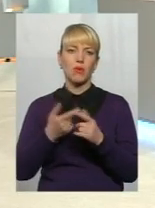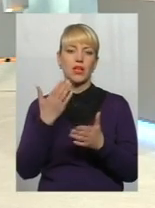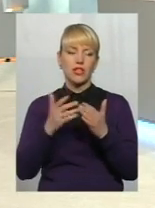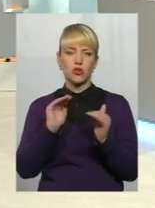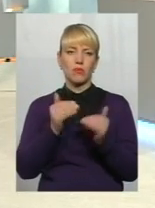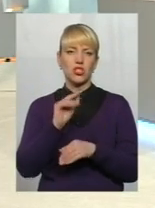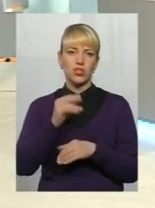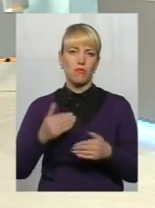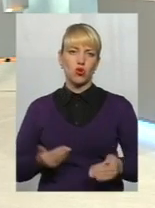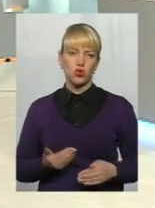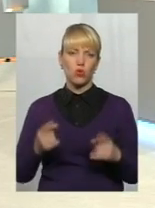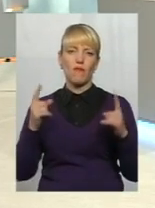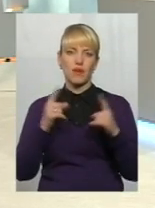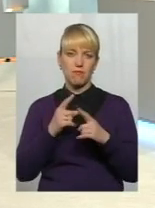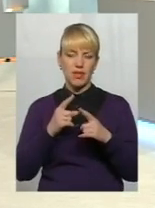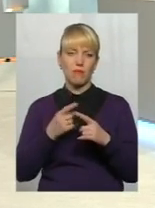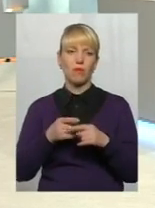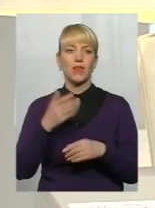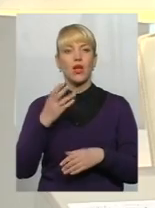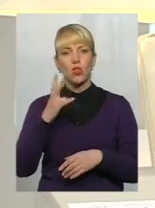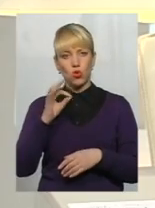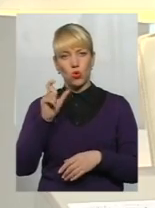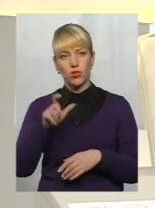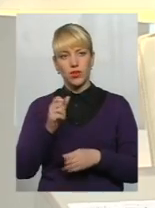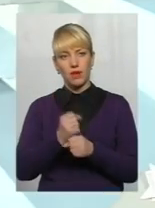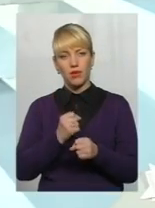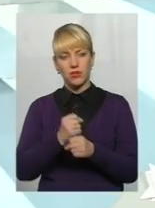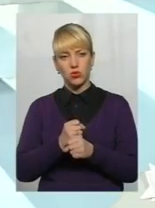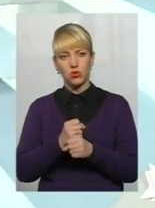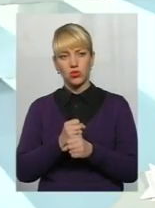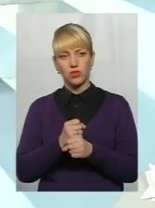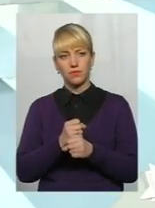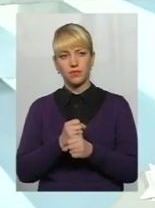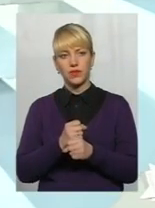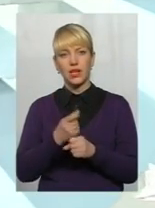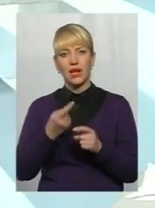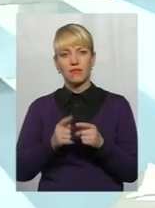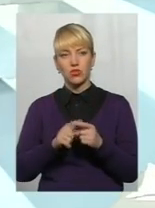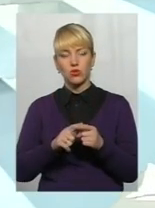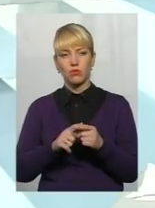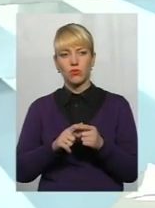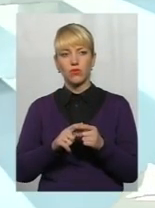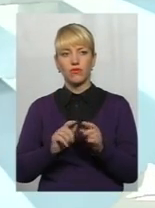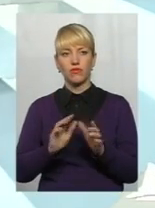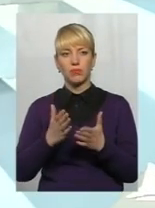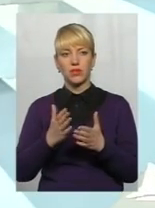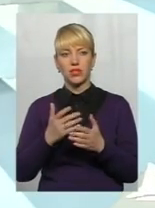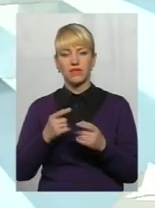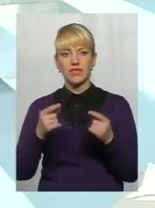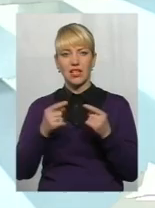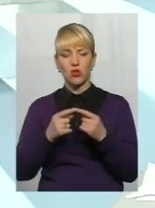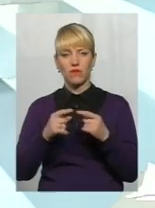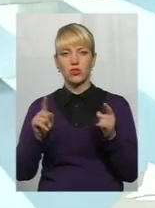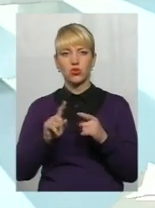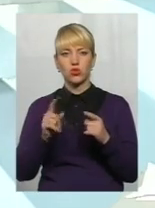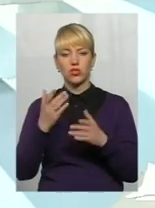ніж прожитковий мінімум. Але людина працює? Працюючи людина. В даному випадку там встановлено,